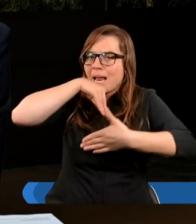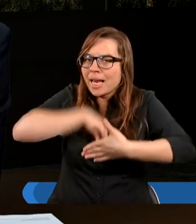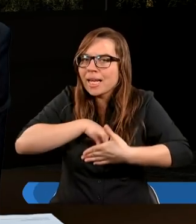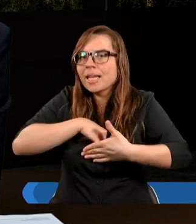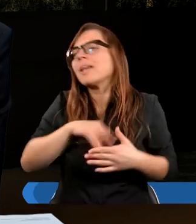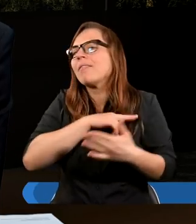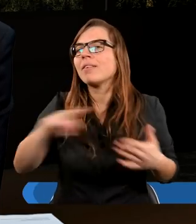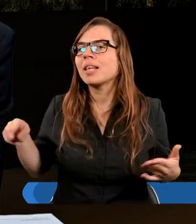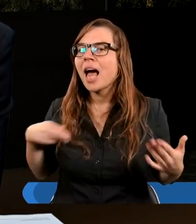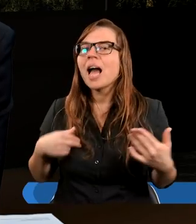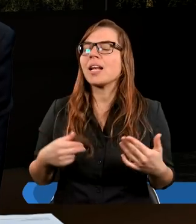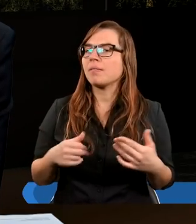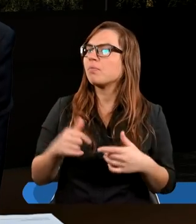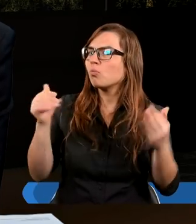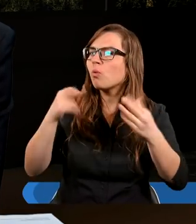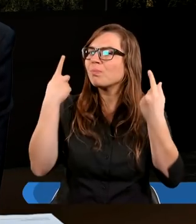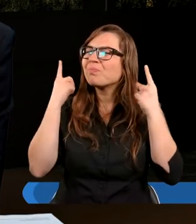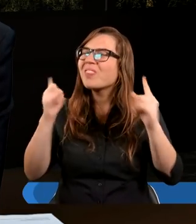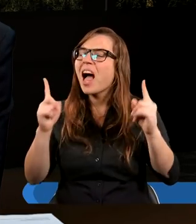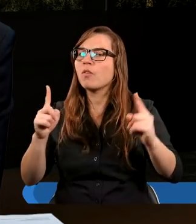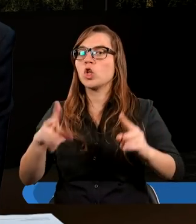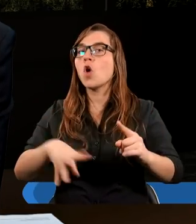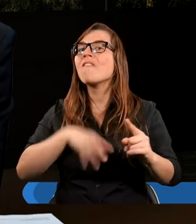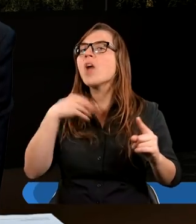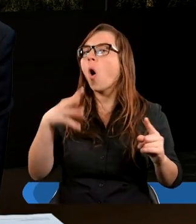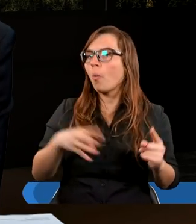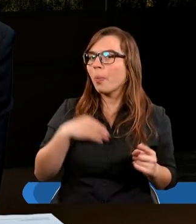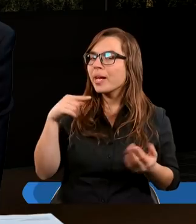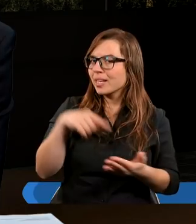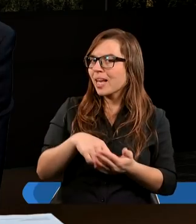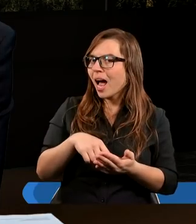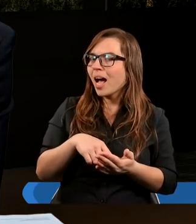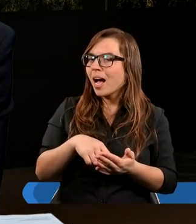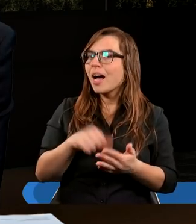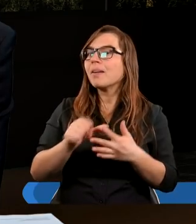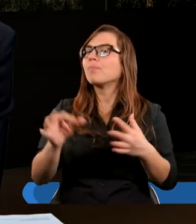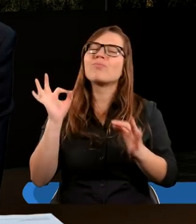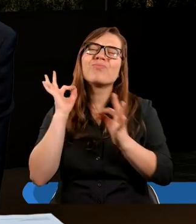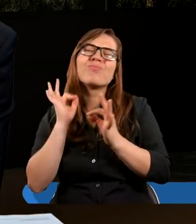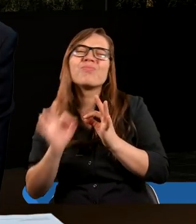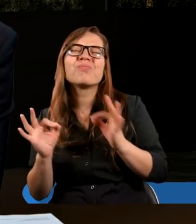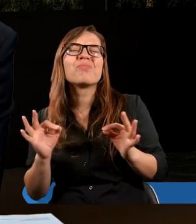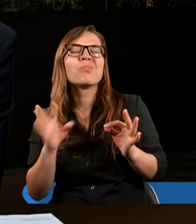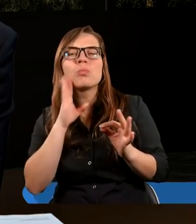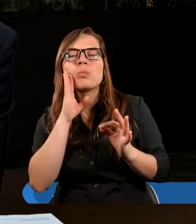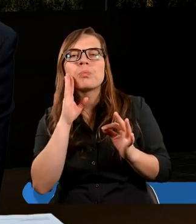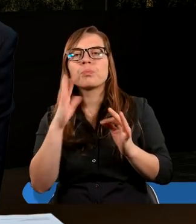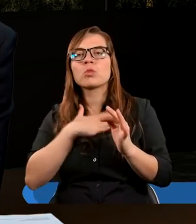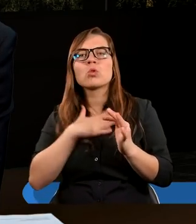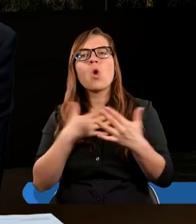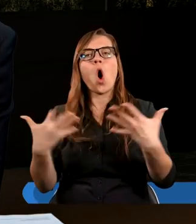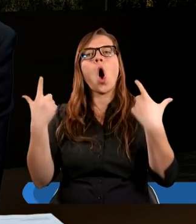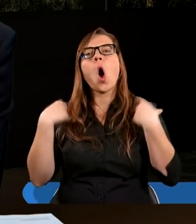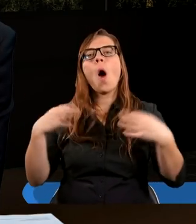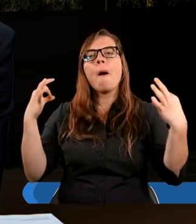Z kolei można zobaczyć właśnie, że świątynia była dokładnie jako miejsce przebywania Boga.